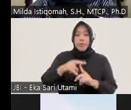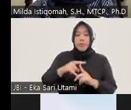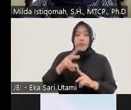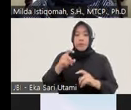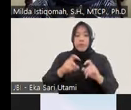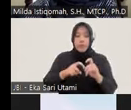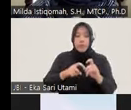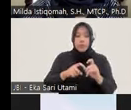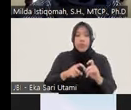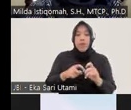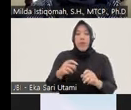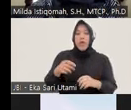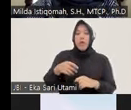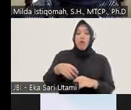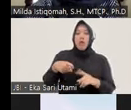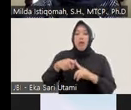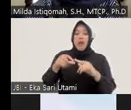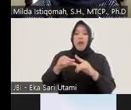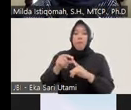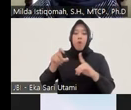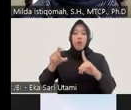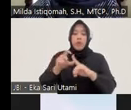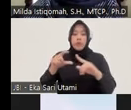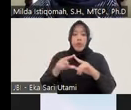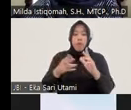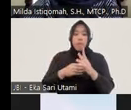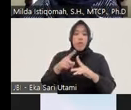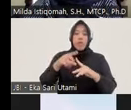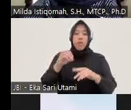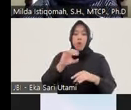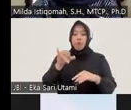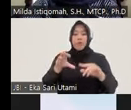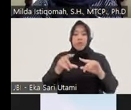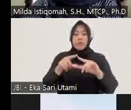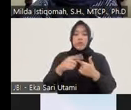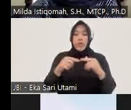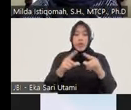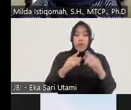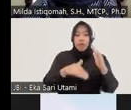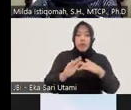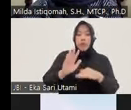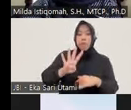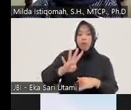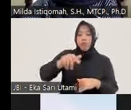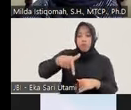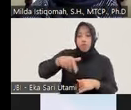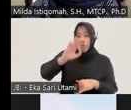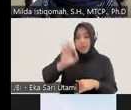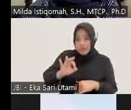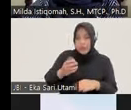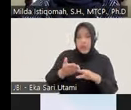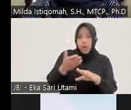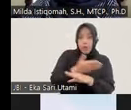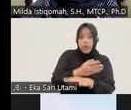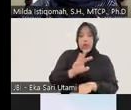pada tahun 2023 itu sebanyak 5.282 perkara atau meningkat 47% dibanding tahun sebelumnya yang mencapai 3